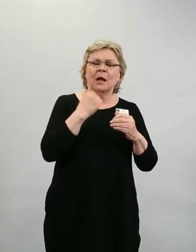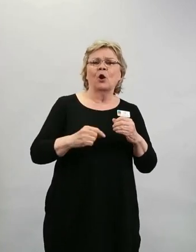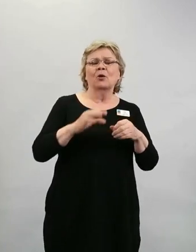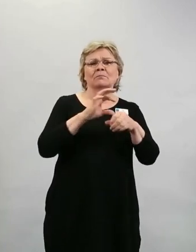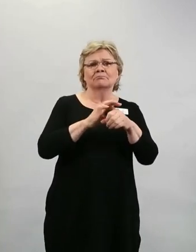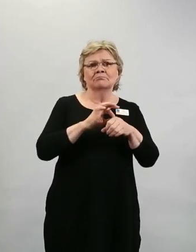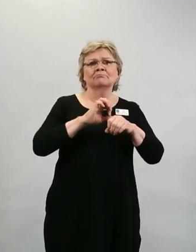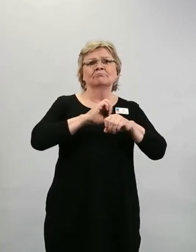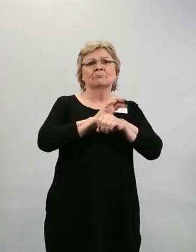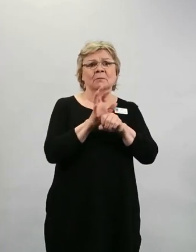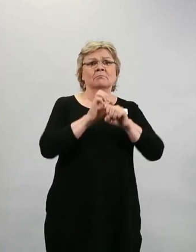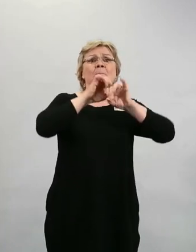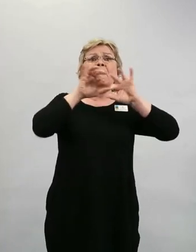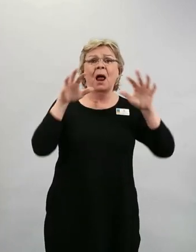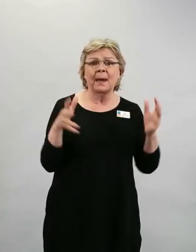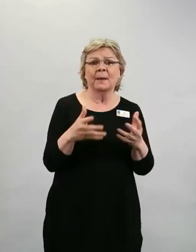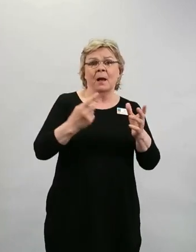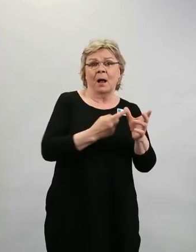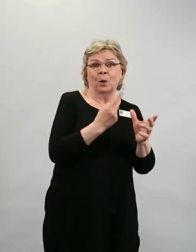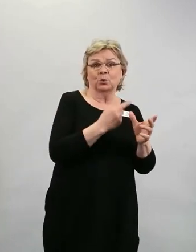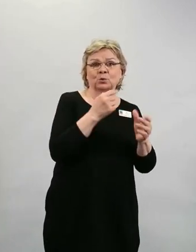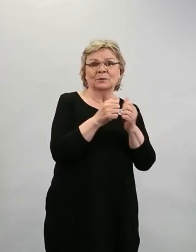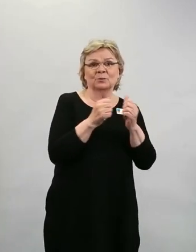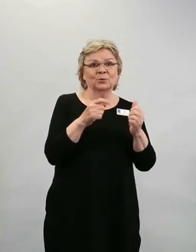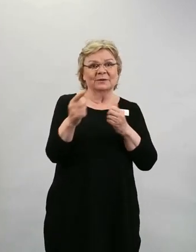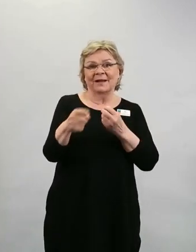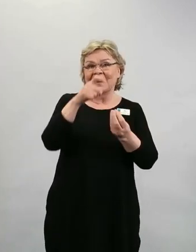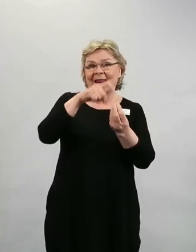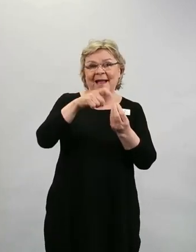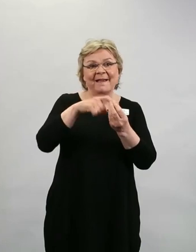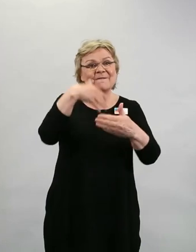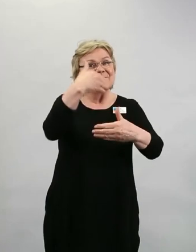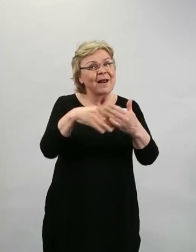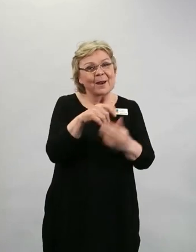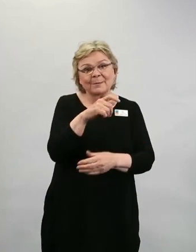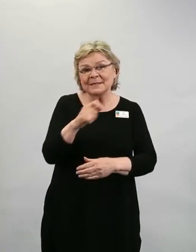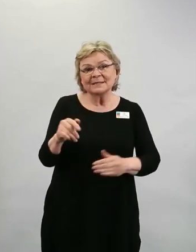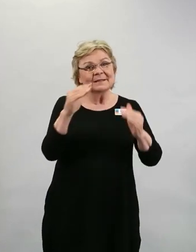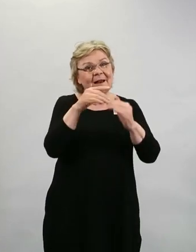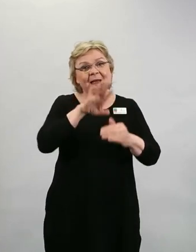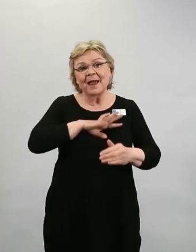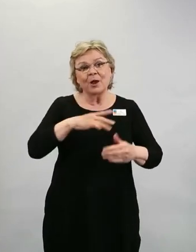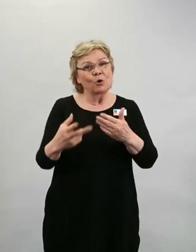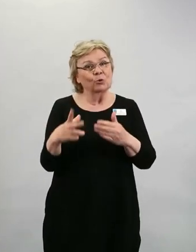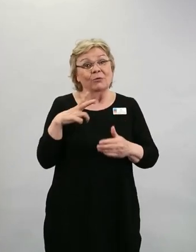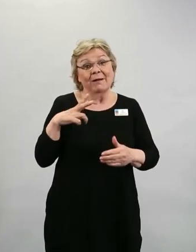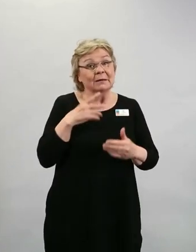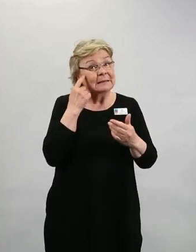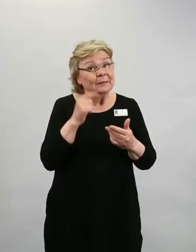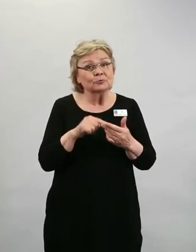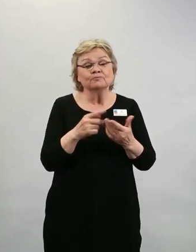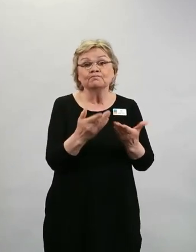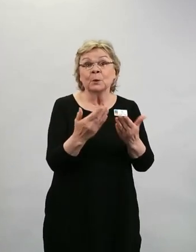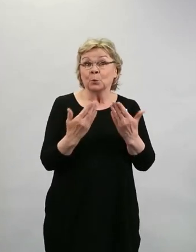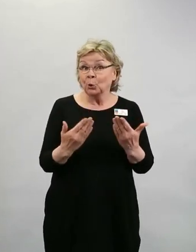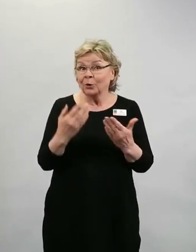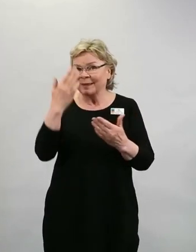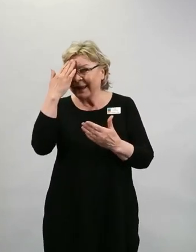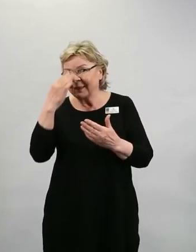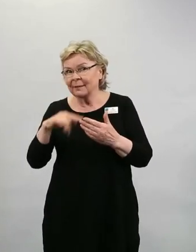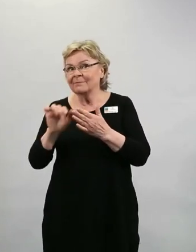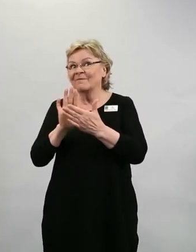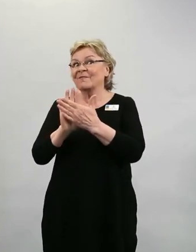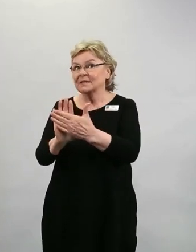lääkevalmistajalle ei ollut mahdollisuutta kokeilla erilaisia väliaikoja. Mutta sen, mitä me tiedämme tällä hetkellä vasta-aineanalyysien